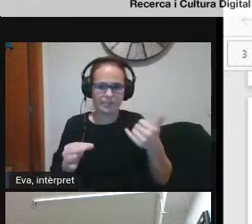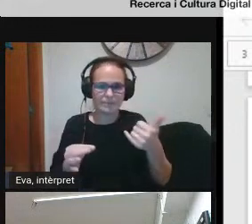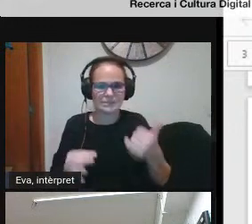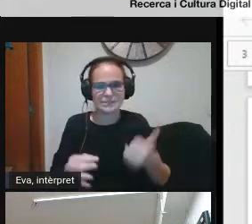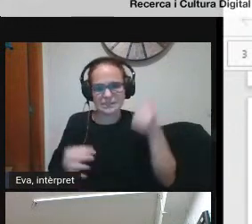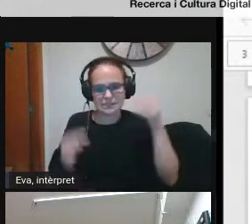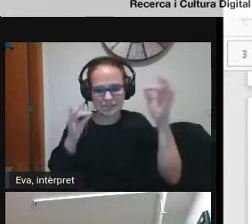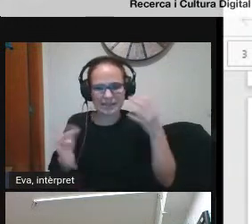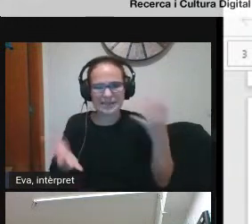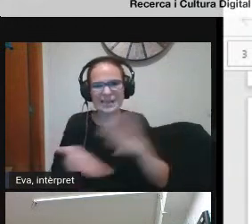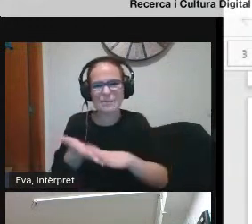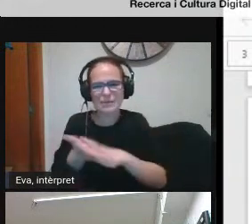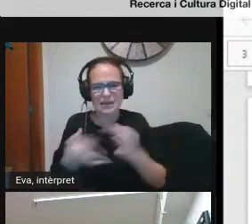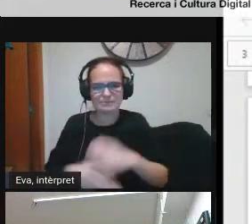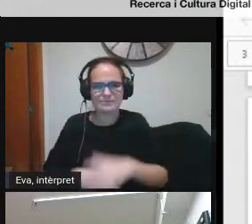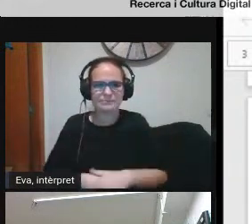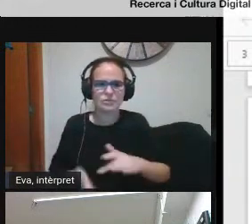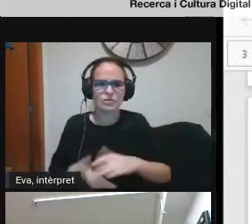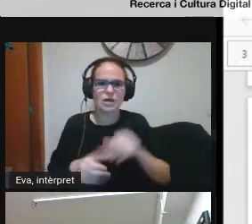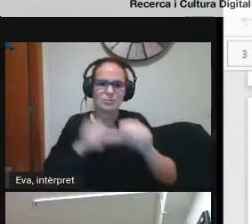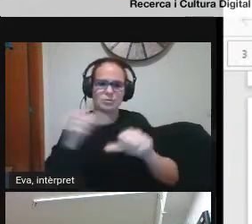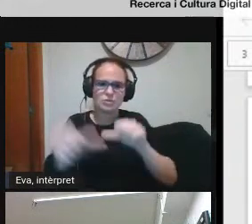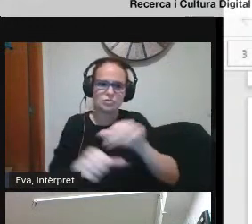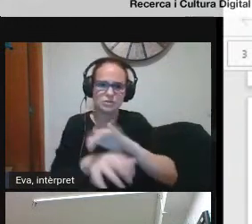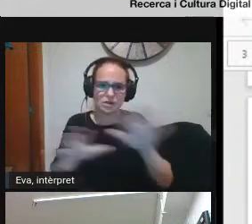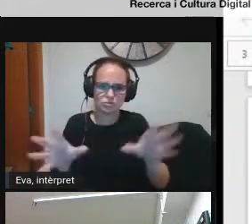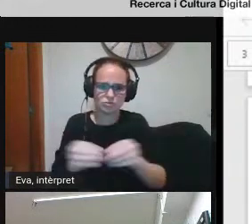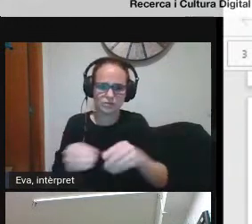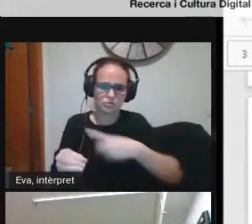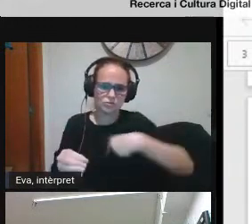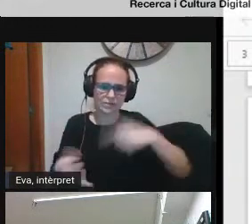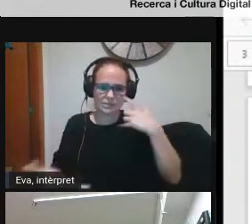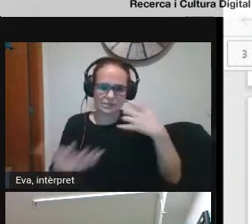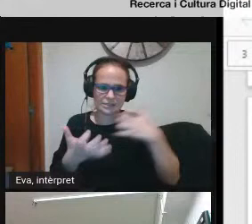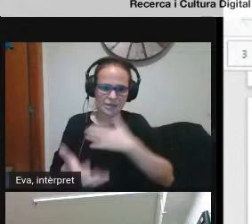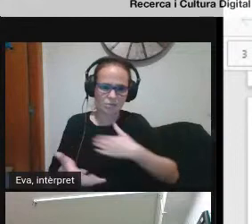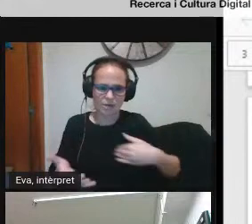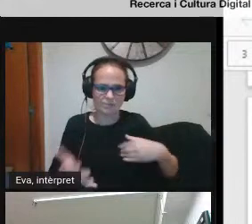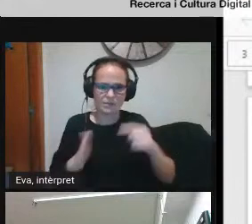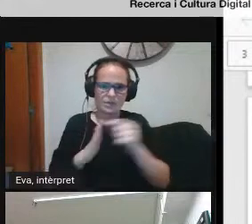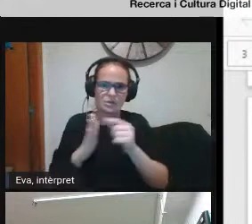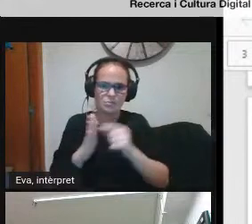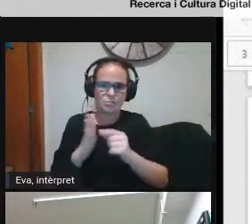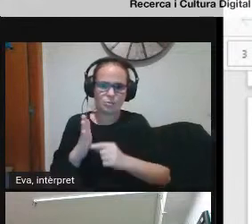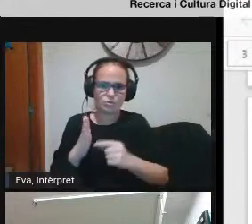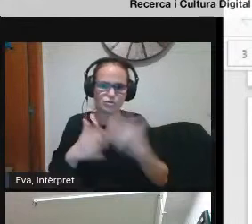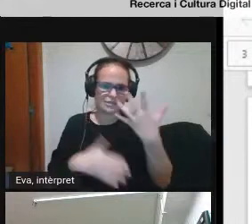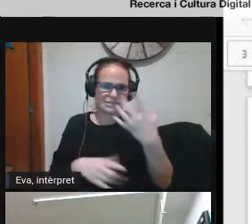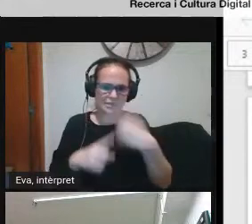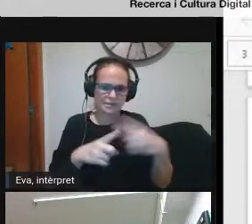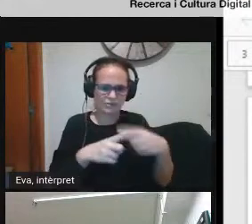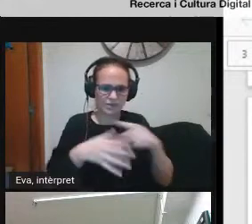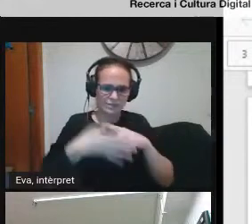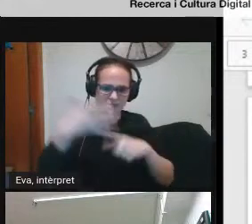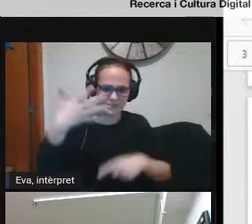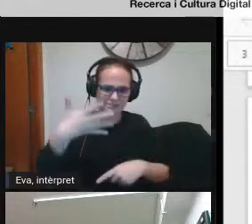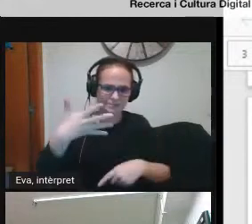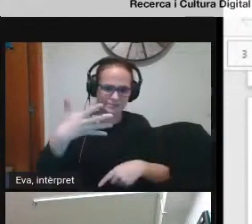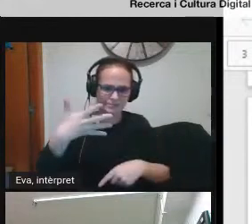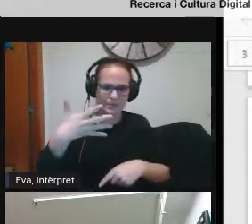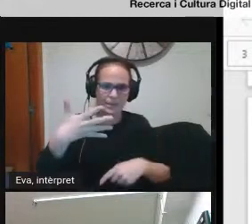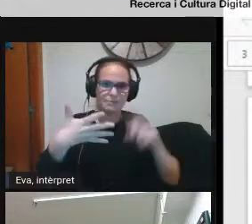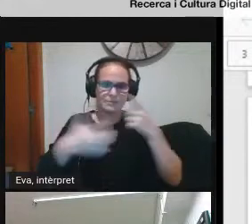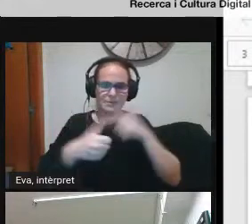pel que fa a processos i resultats hem volgut destacar com cinc punts claus entre ells està la necessitat de